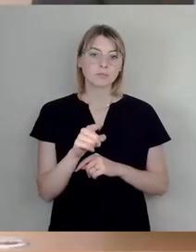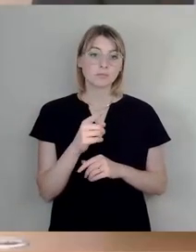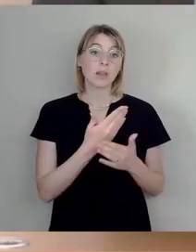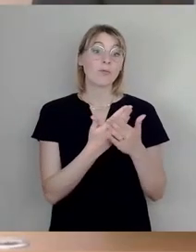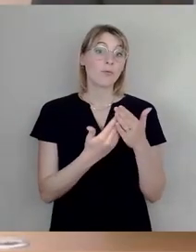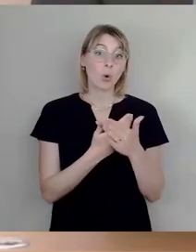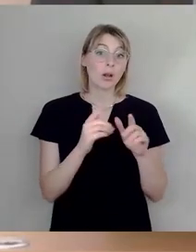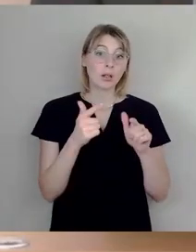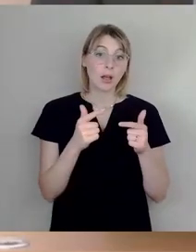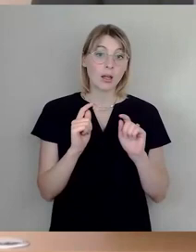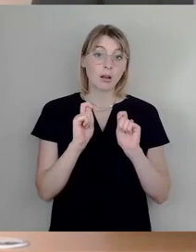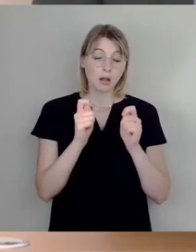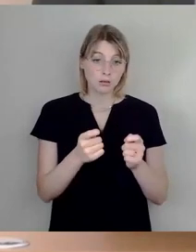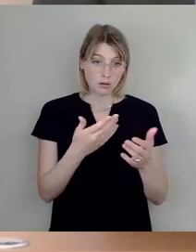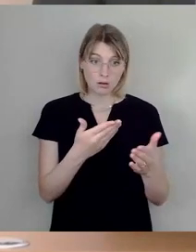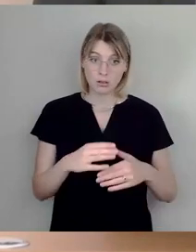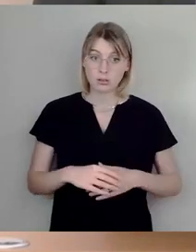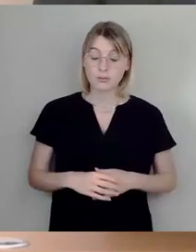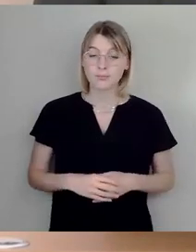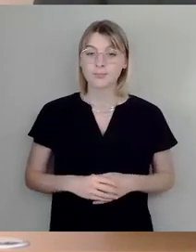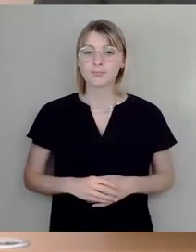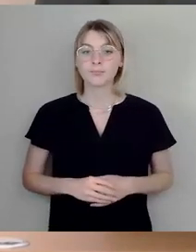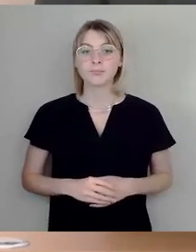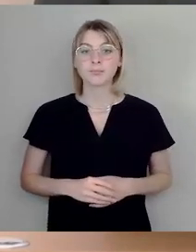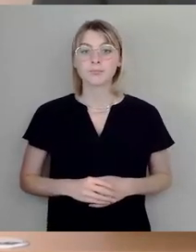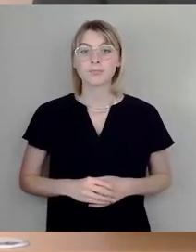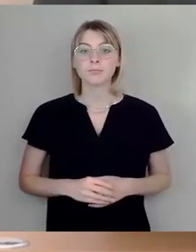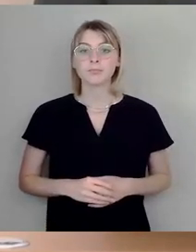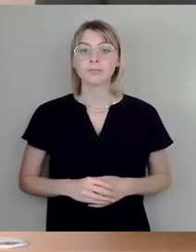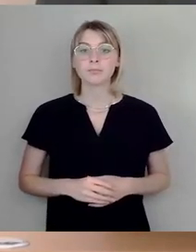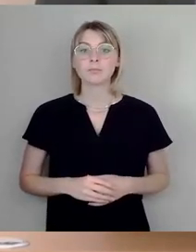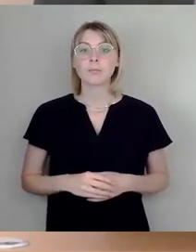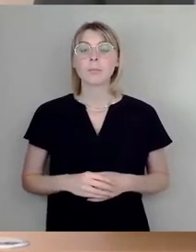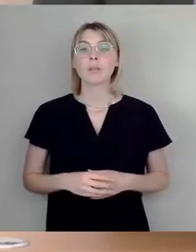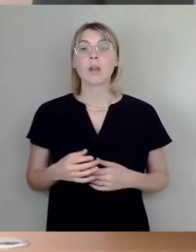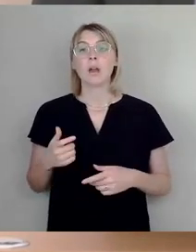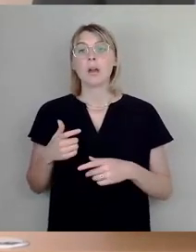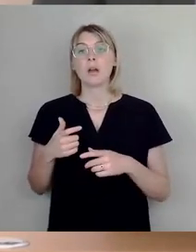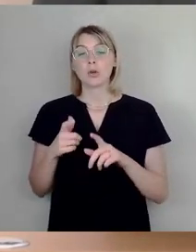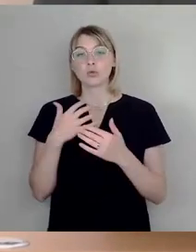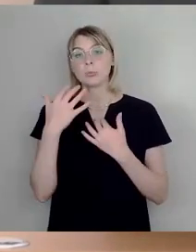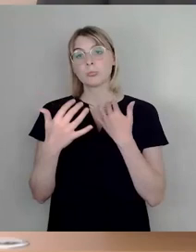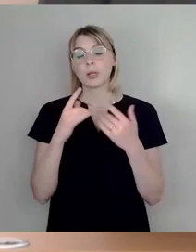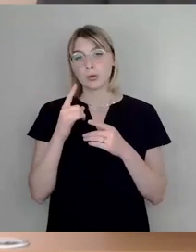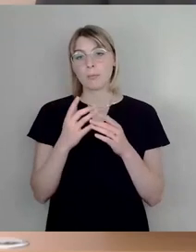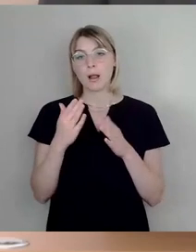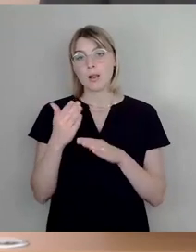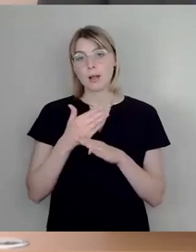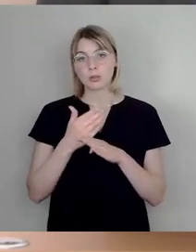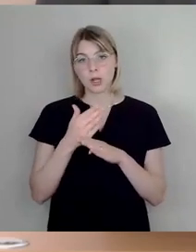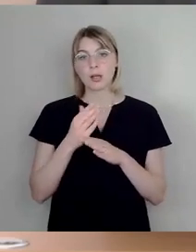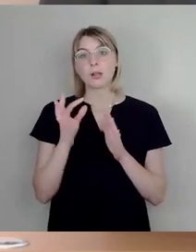Antrag. Wir würden über den federführenden Ausschussbericht entscheiden. Es ist punktweise